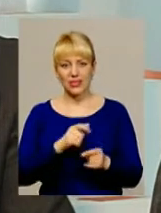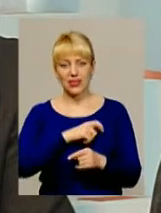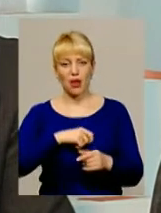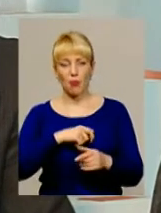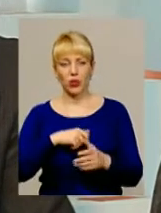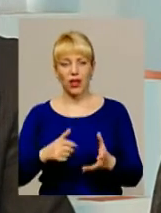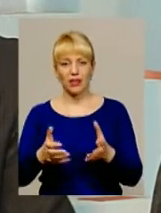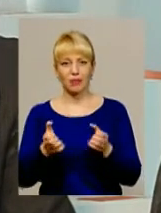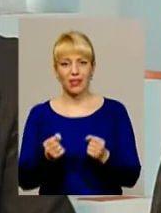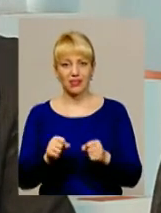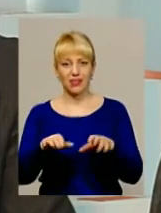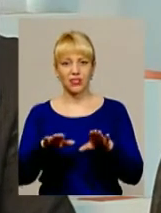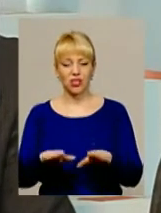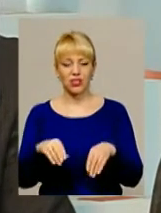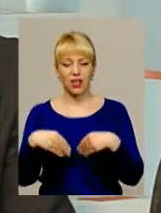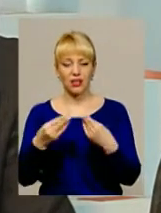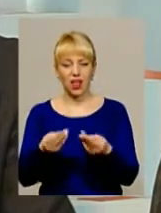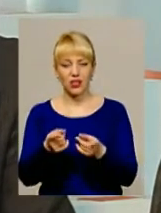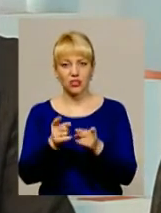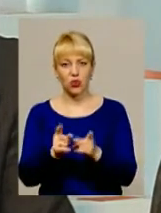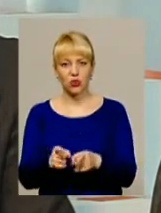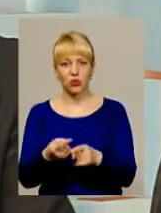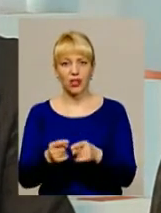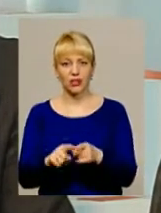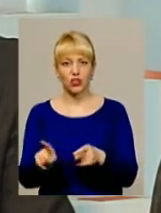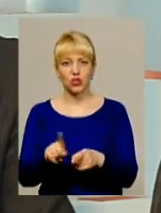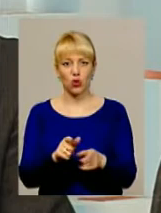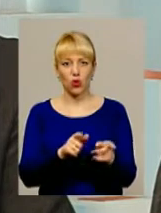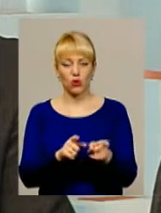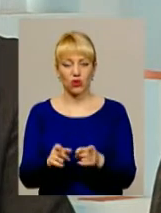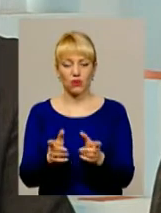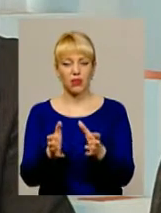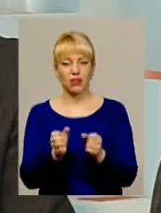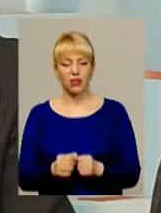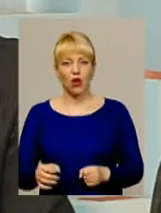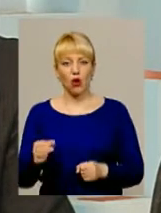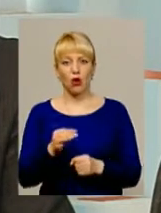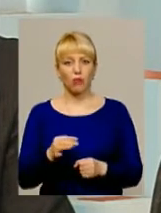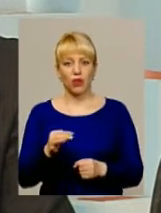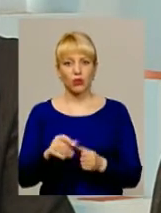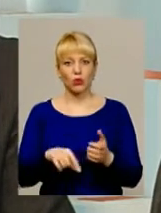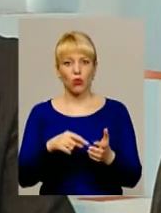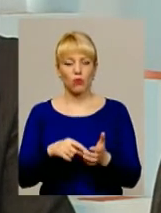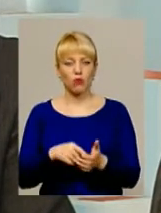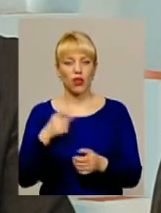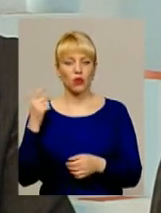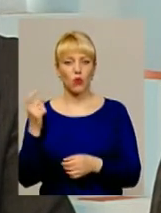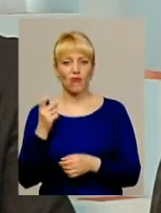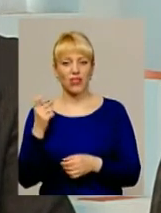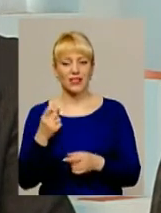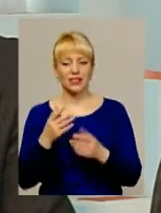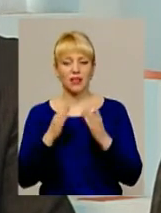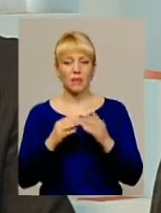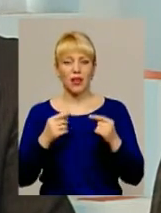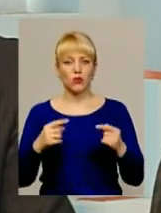рішення і дали згоду на те, що вони готові прийняти в обласну комунальну власність майно всіх